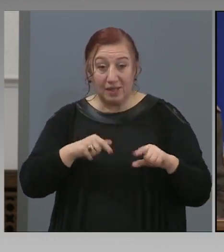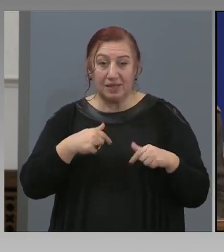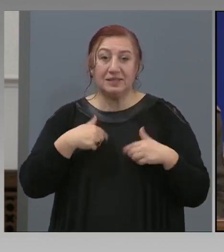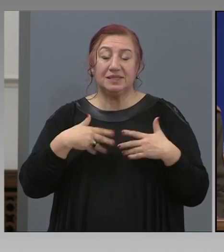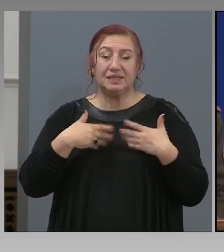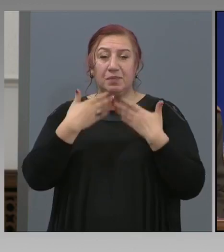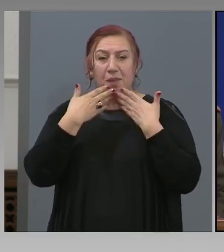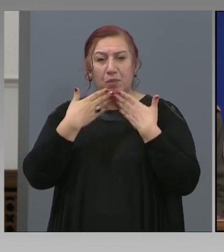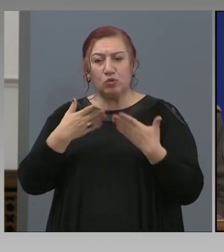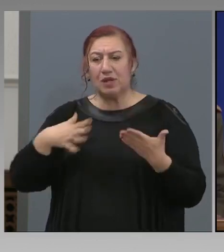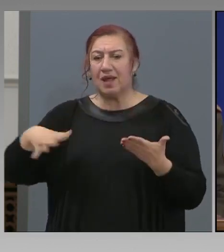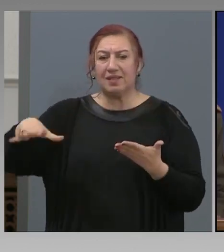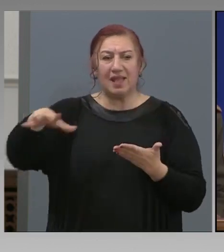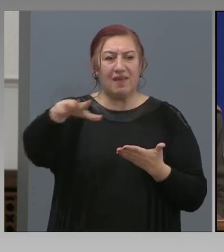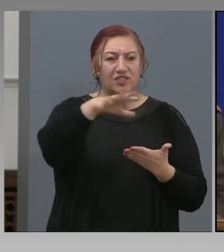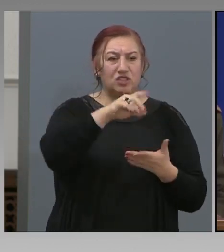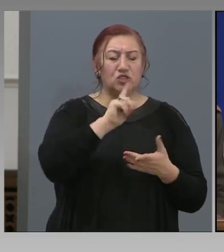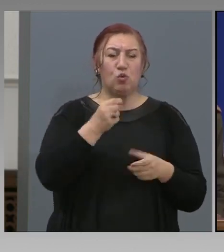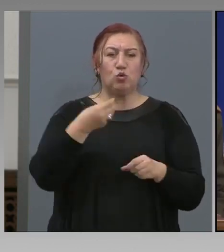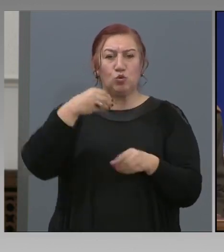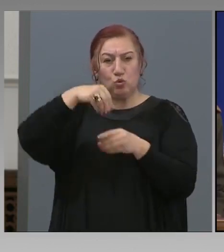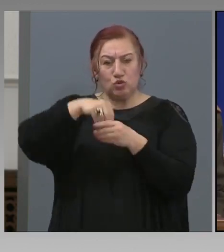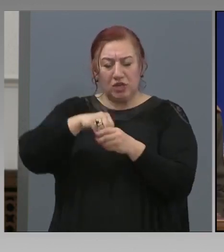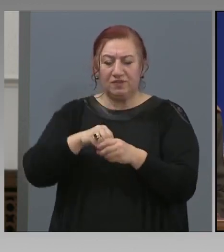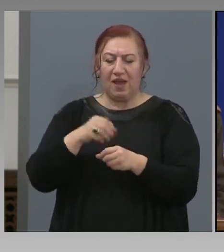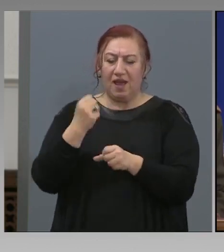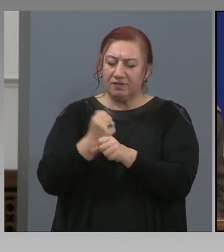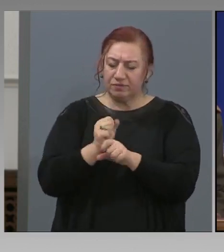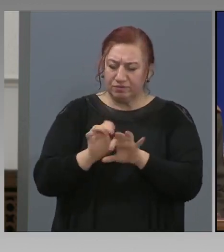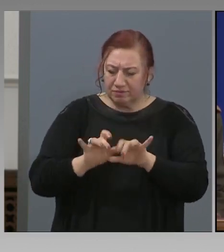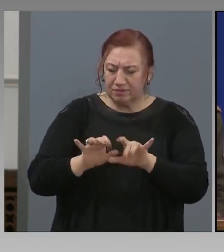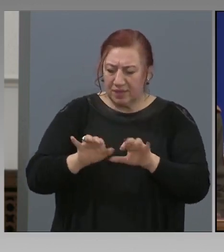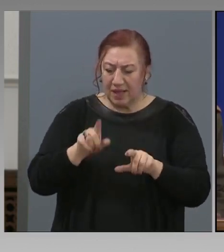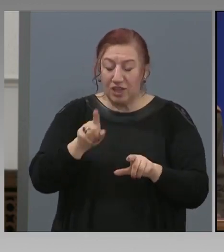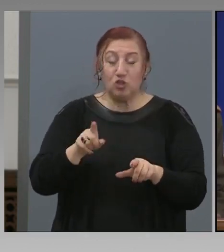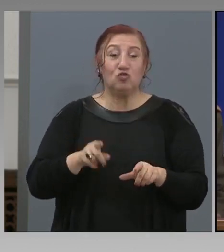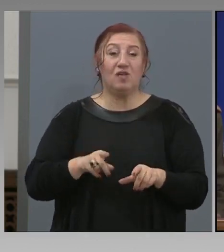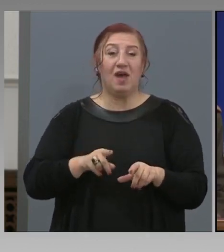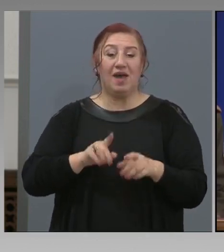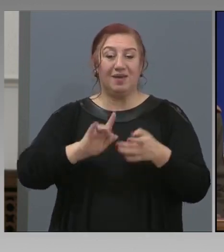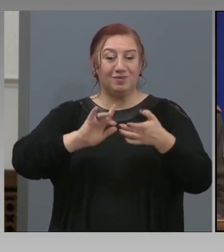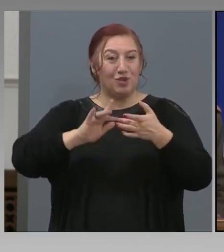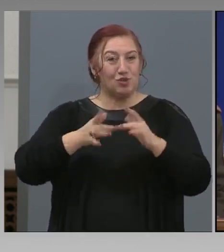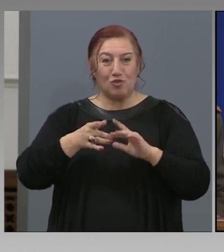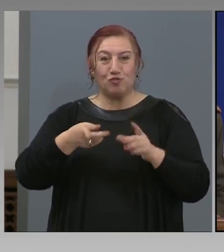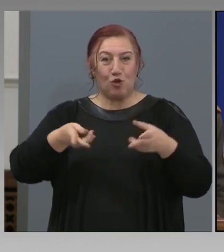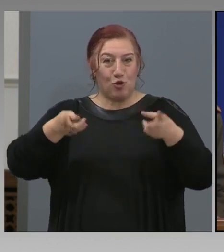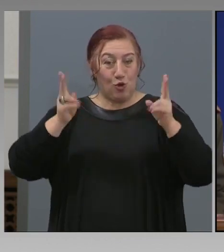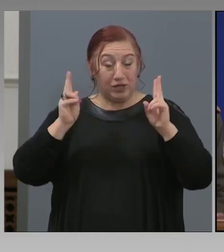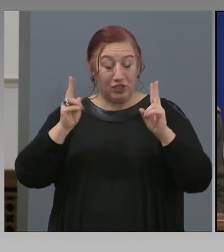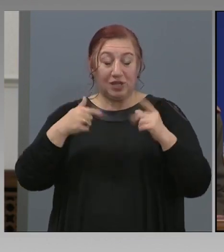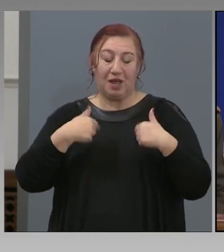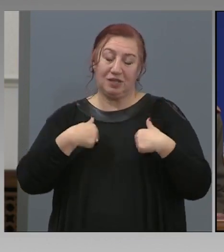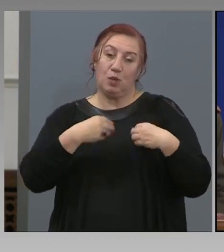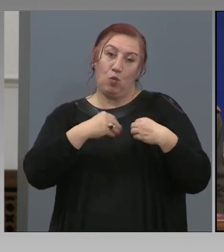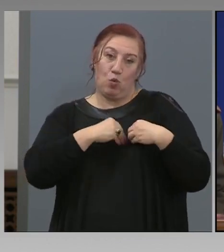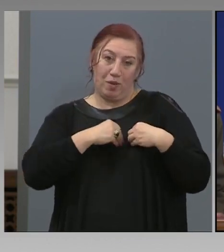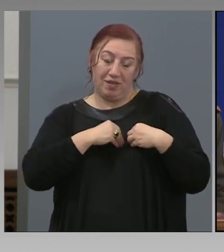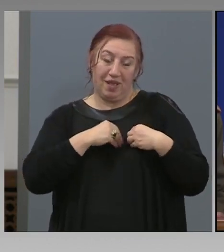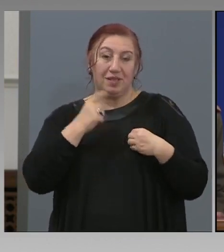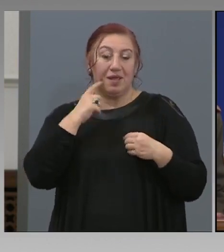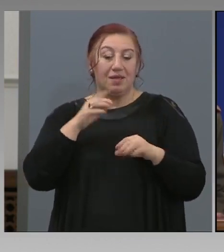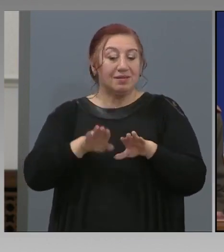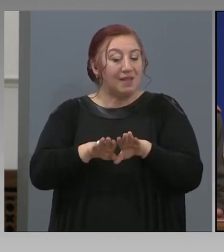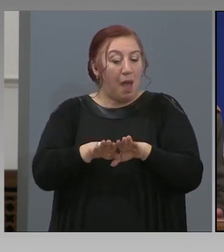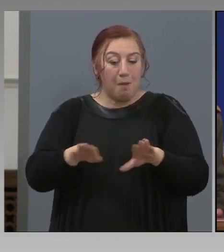участваха в разработването на това софтерно решение и съм убеден, че на базата на